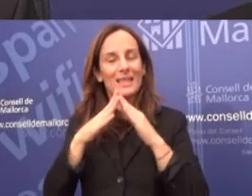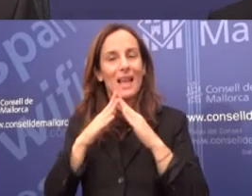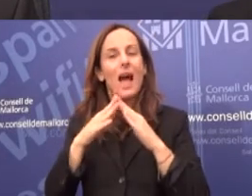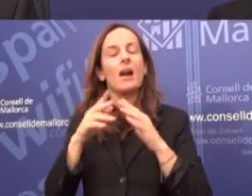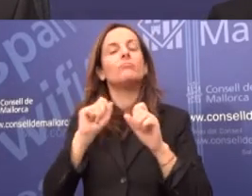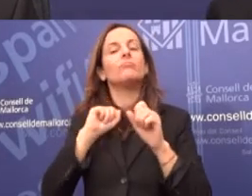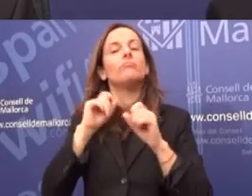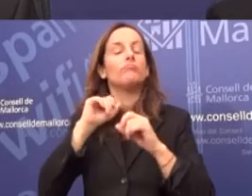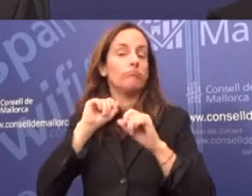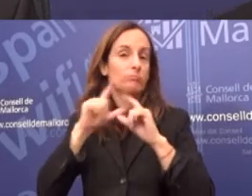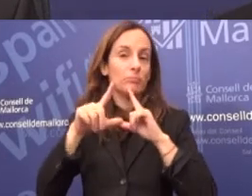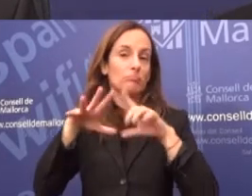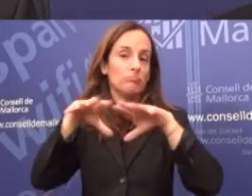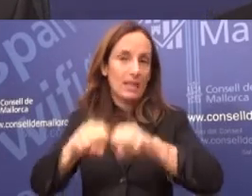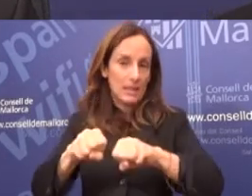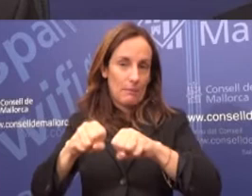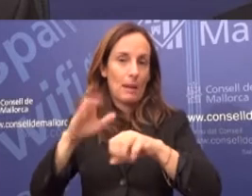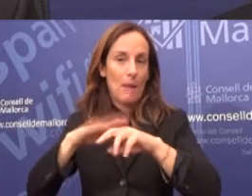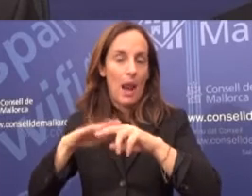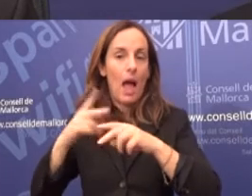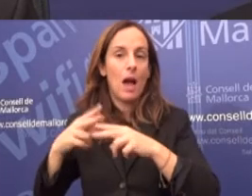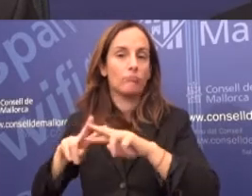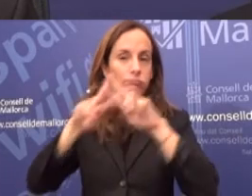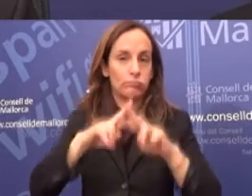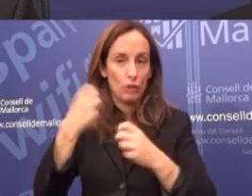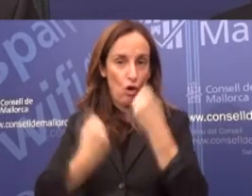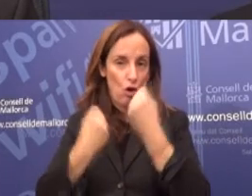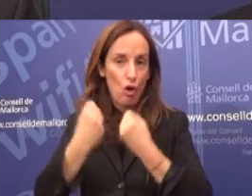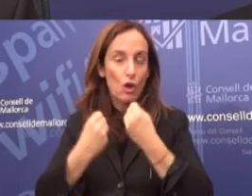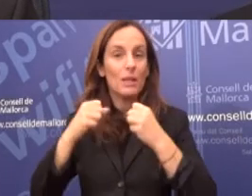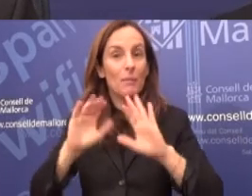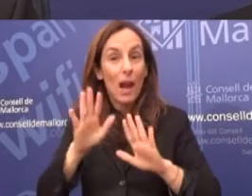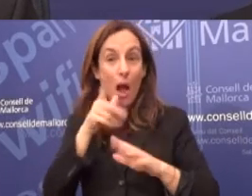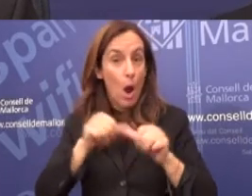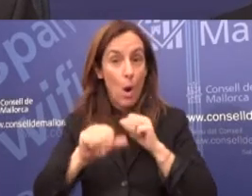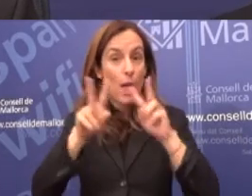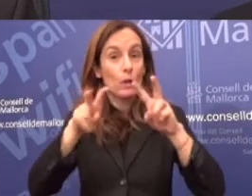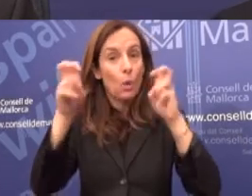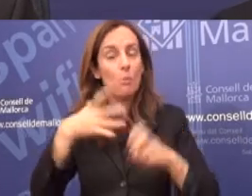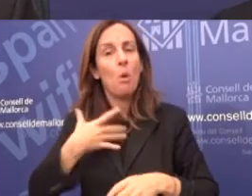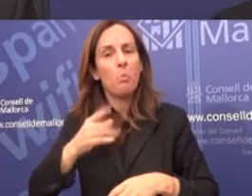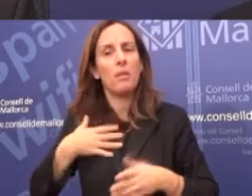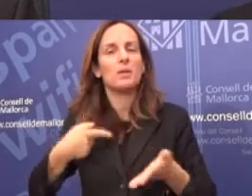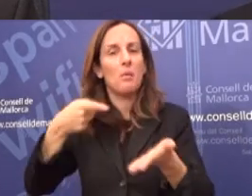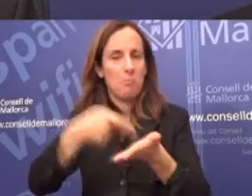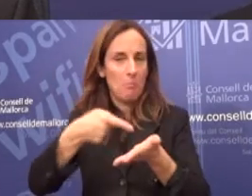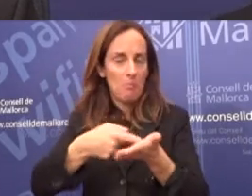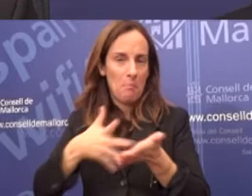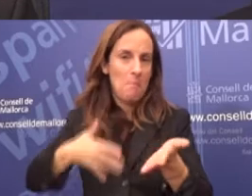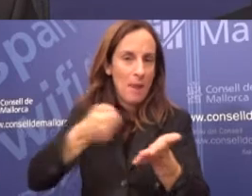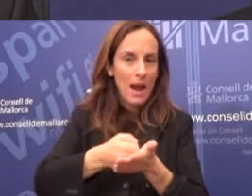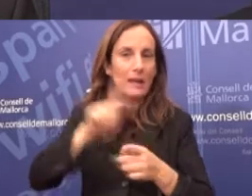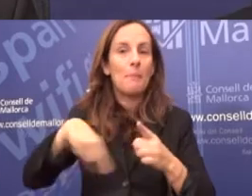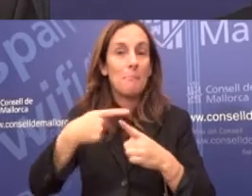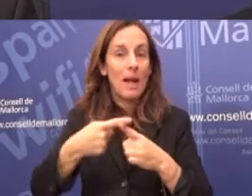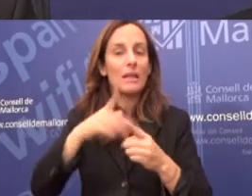sol·licitud des de casa de reservar cita, però amb aquest programari, per una banda, pagar les taxes i per l